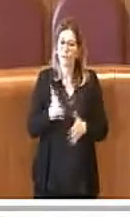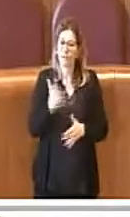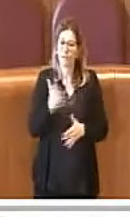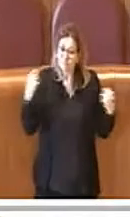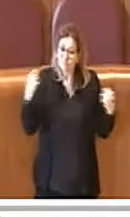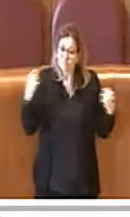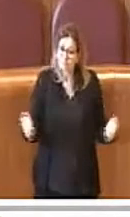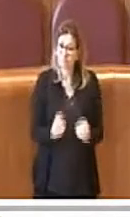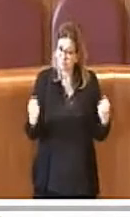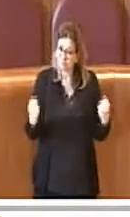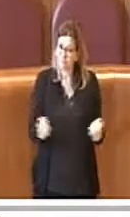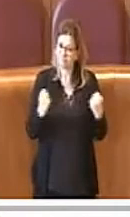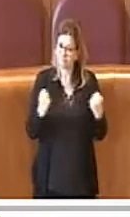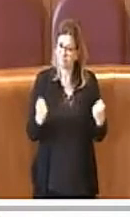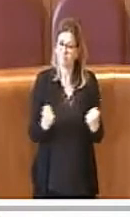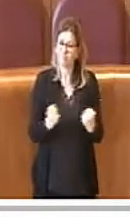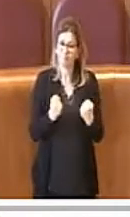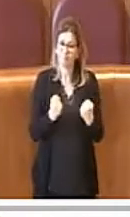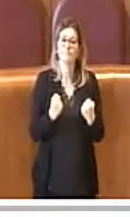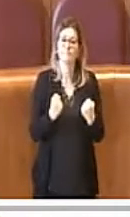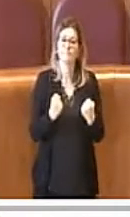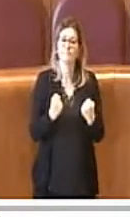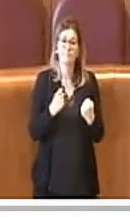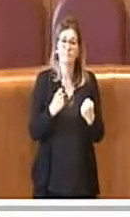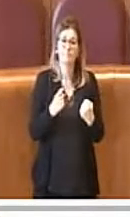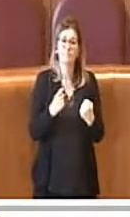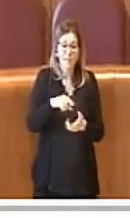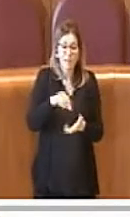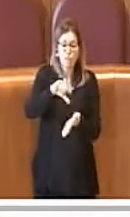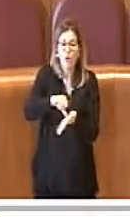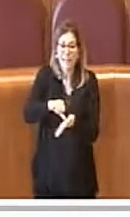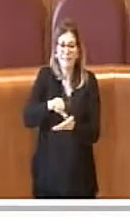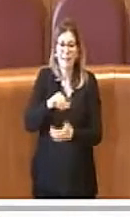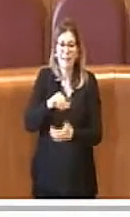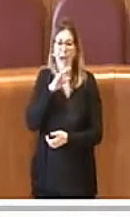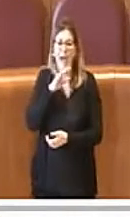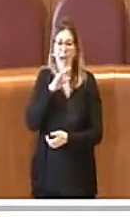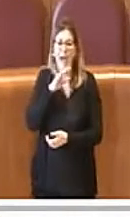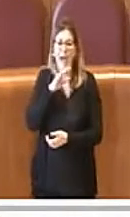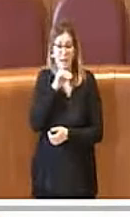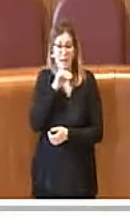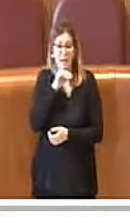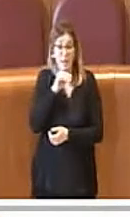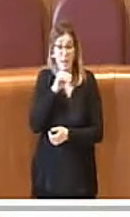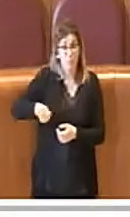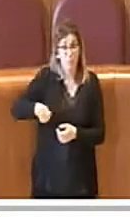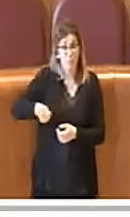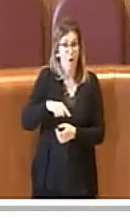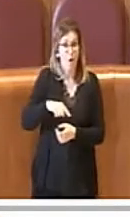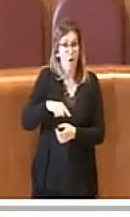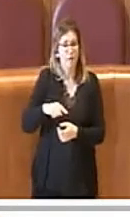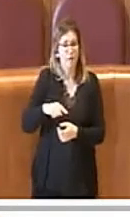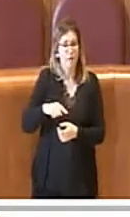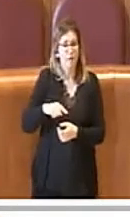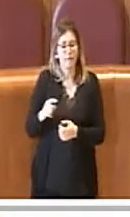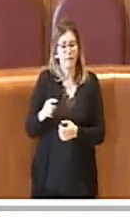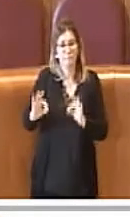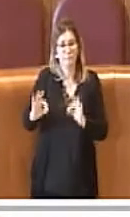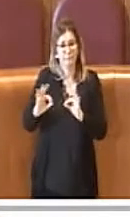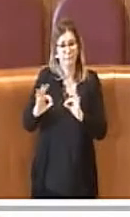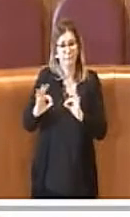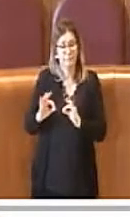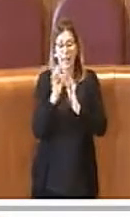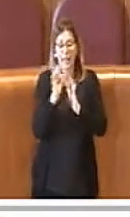percorso partecipato sul fronte dei centri anziani, per i quali stiamo approntando un regolamento